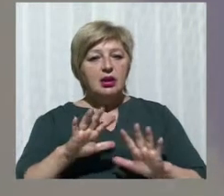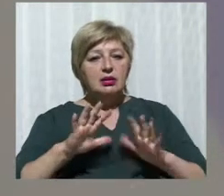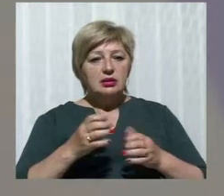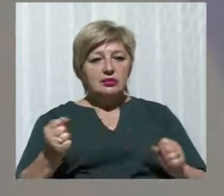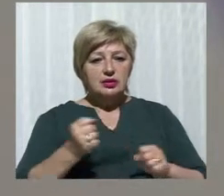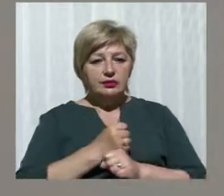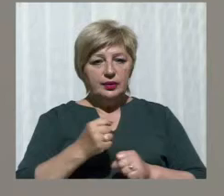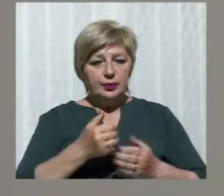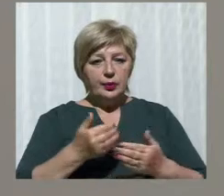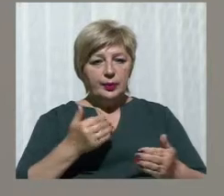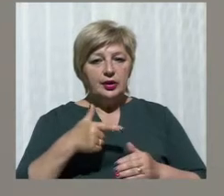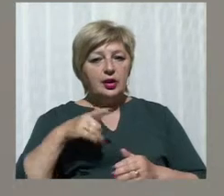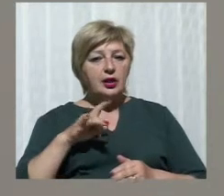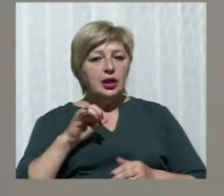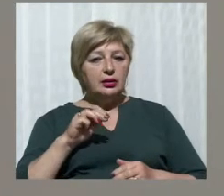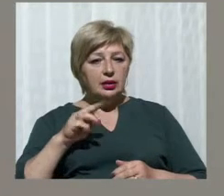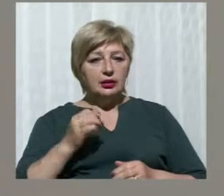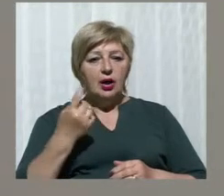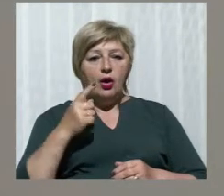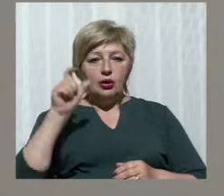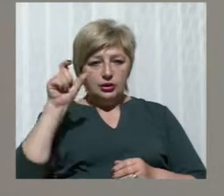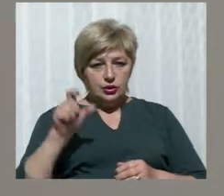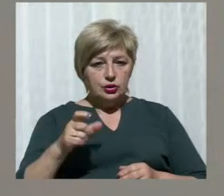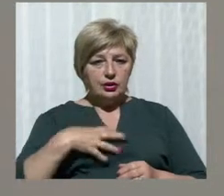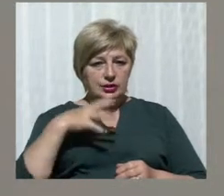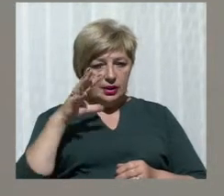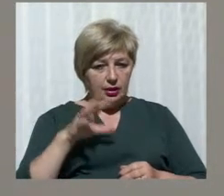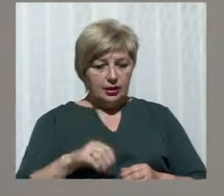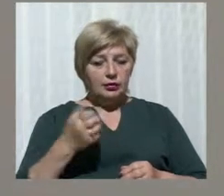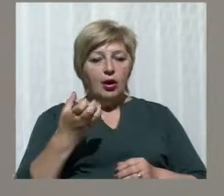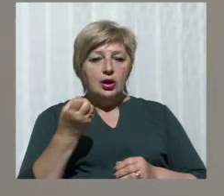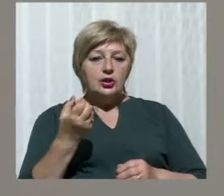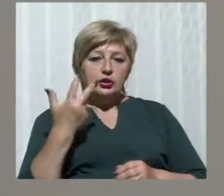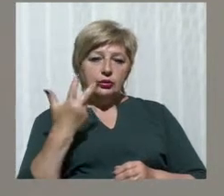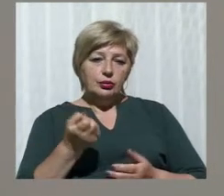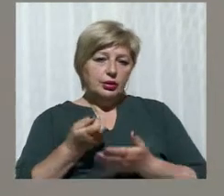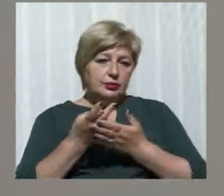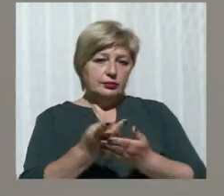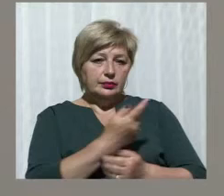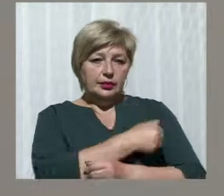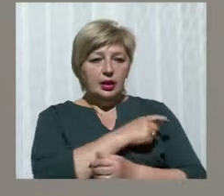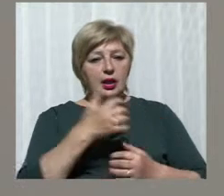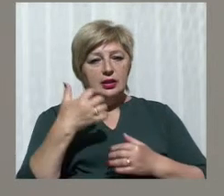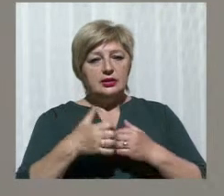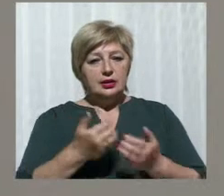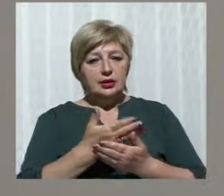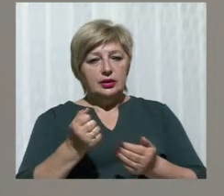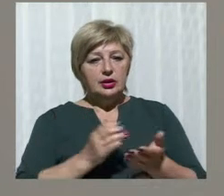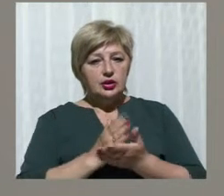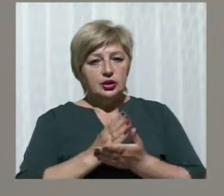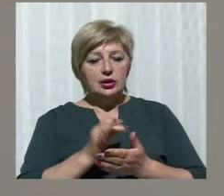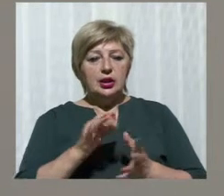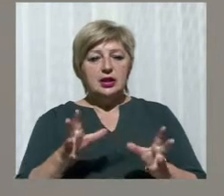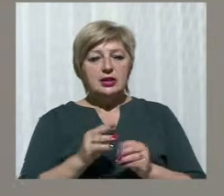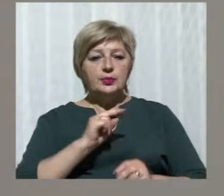Від вибуху один чоловік загинув на місці. Ще троє доставлені до лікарні. Серед них жінка та співробітник поліції.